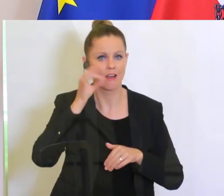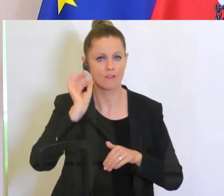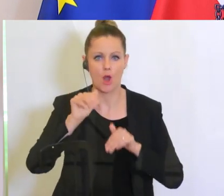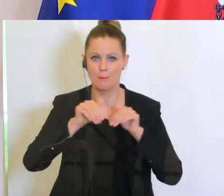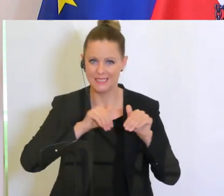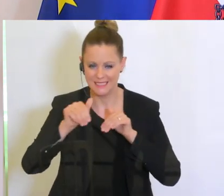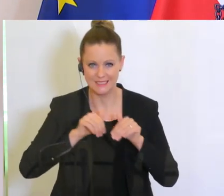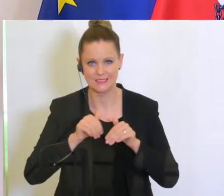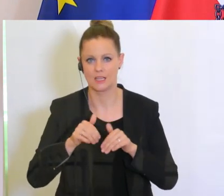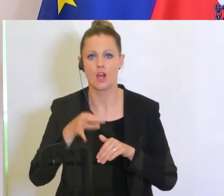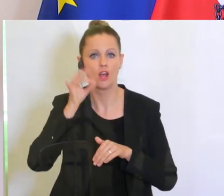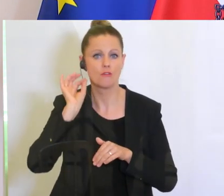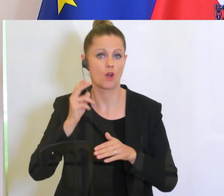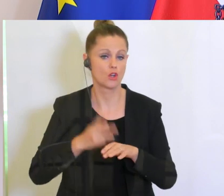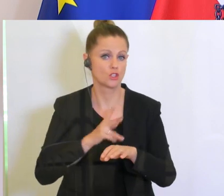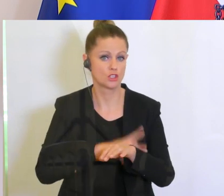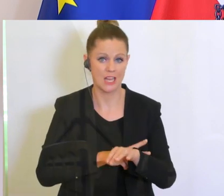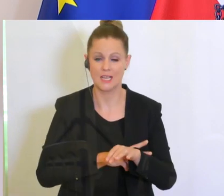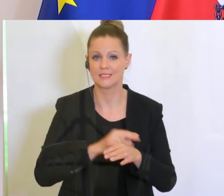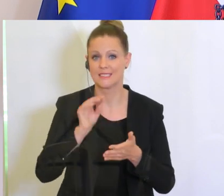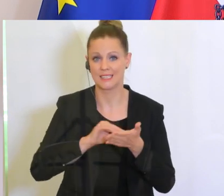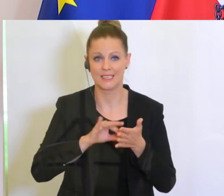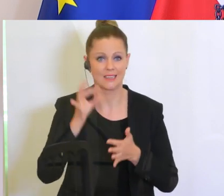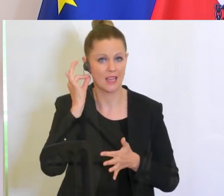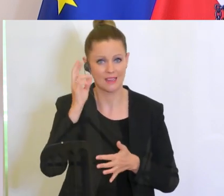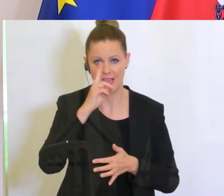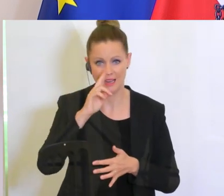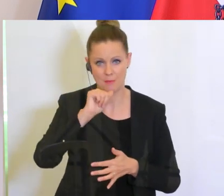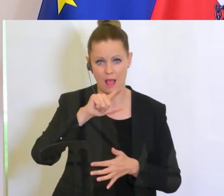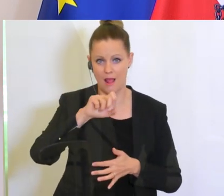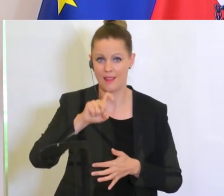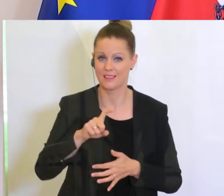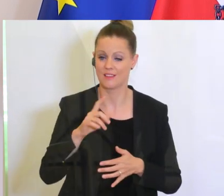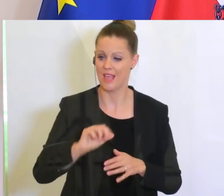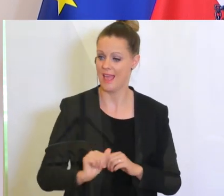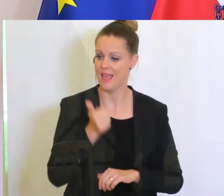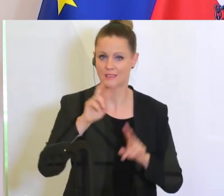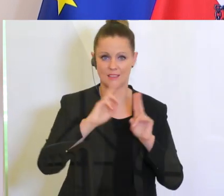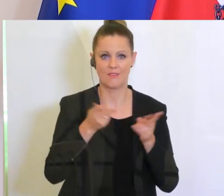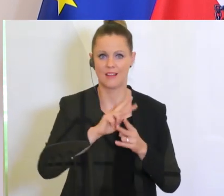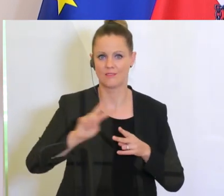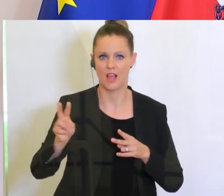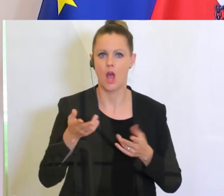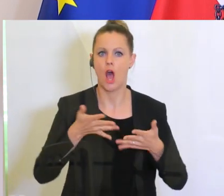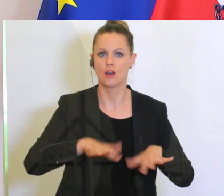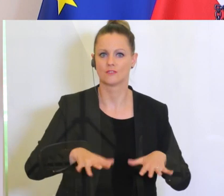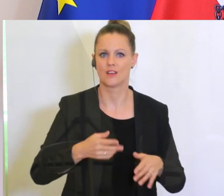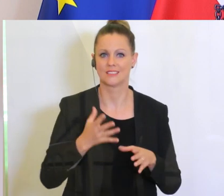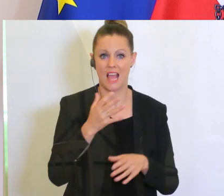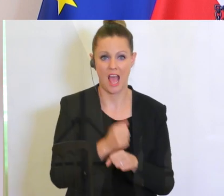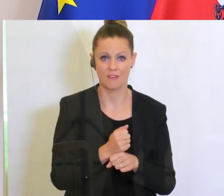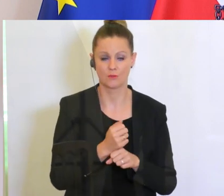lieber Alex, alle, die da mitgetan haben. Wir sind die Ersten auf der ganzen Welt, die jetzt so eine Ausfallshaftung von